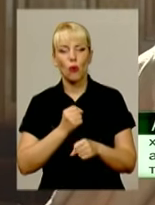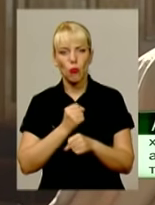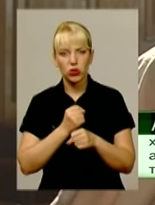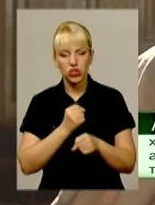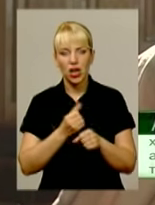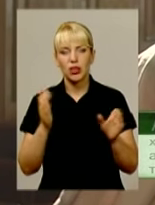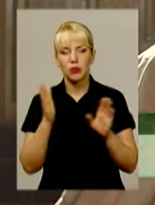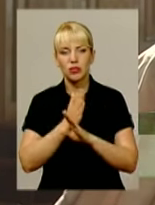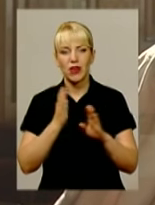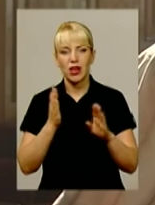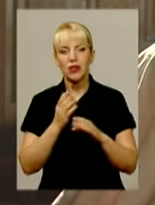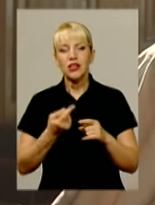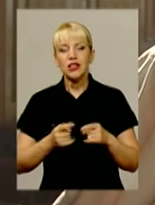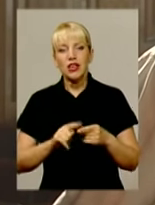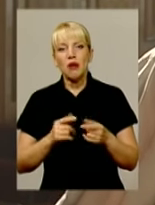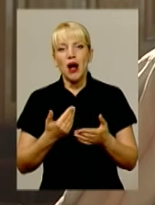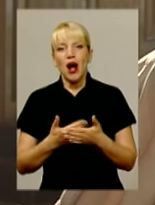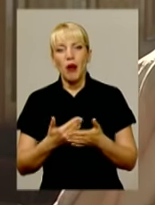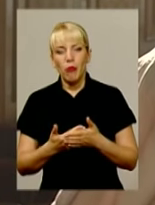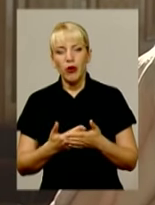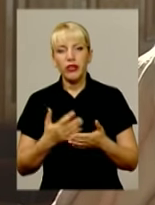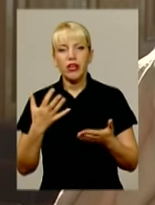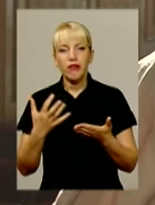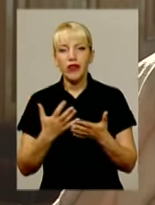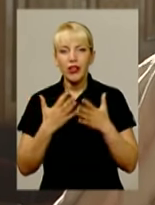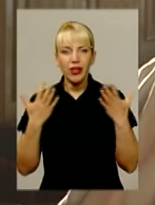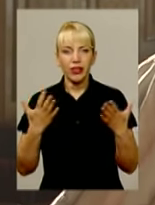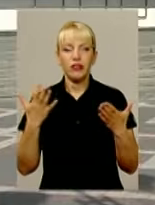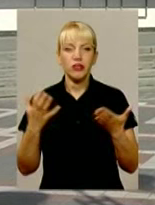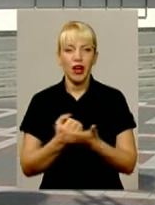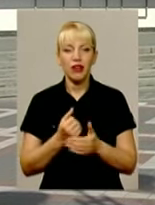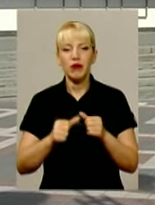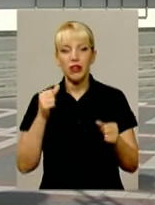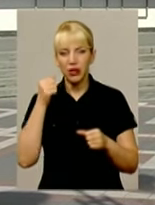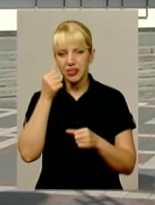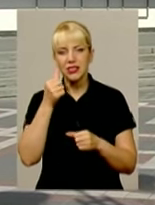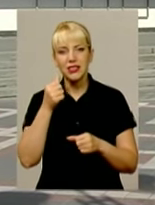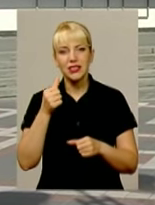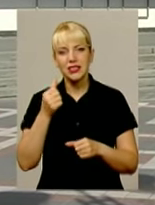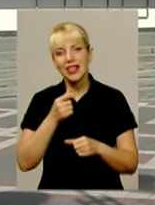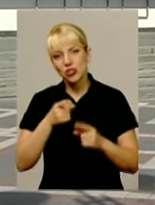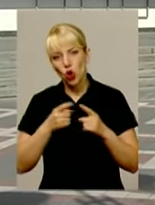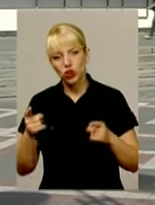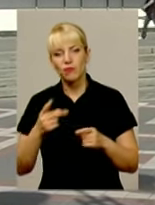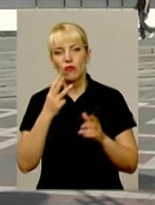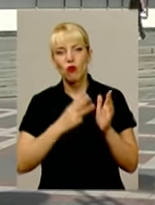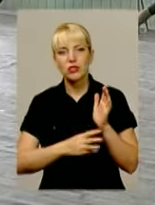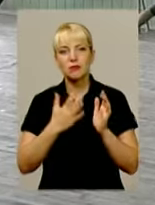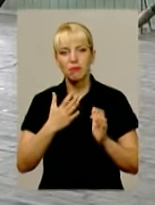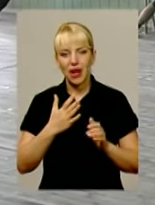атмосфера. Це, мабуть, найбільше досягнення минулого сезону. 85-й ювілейний сезон